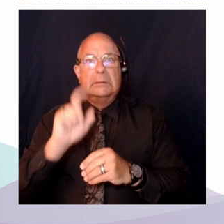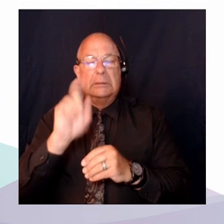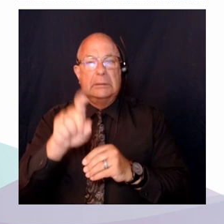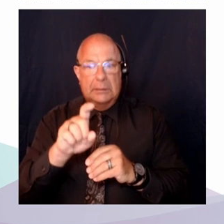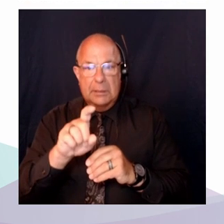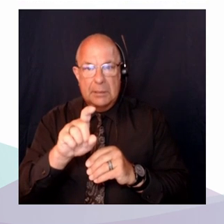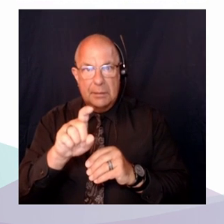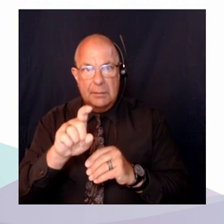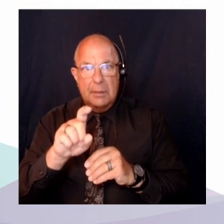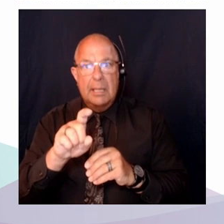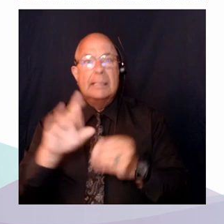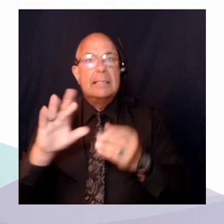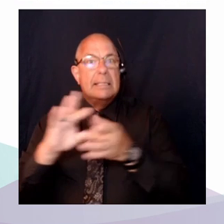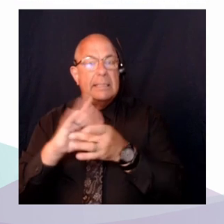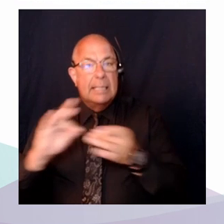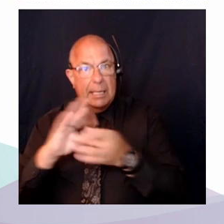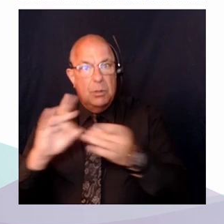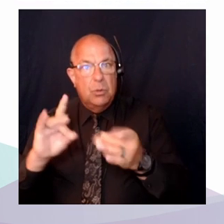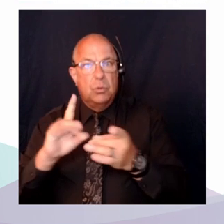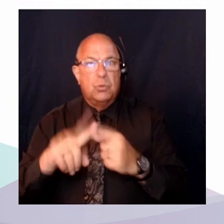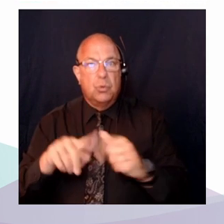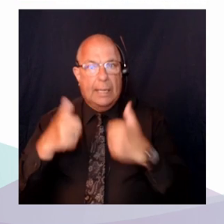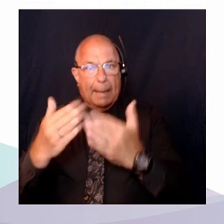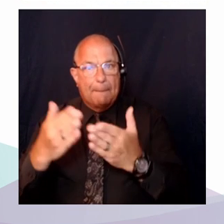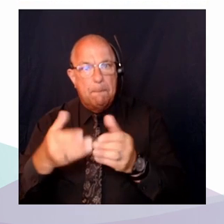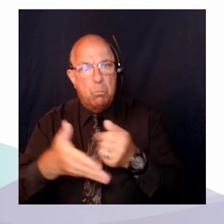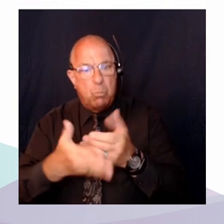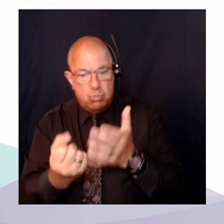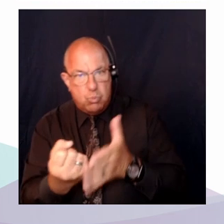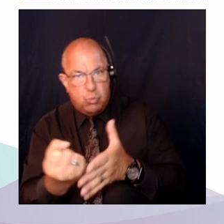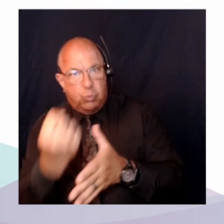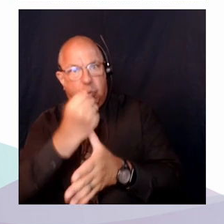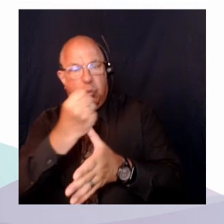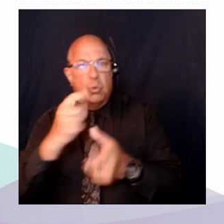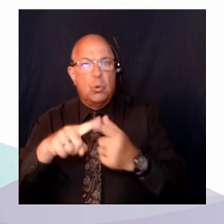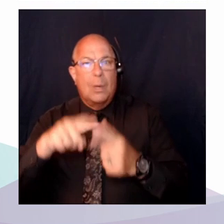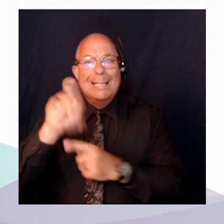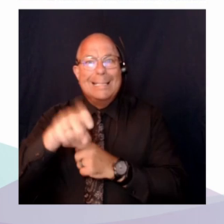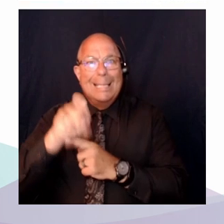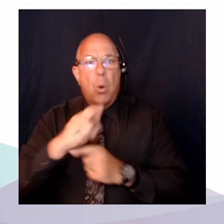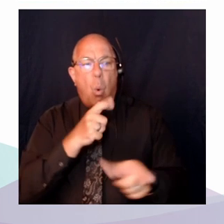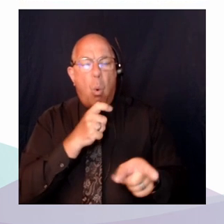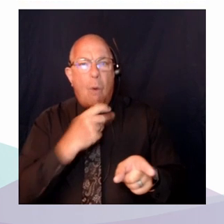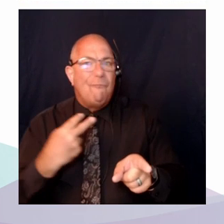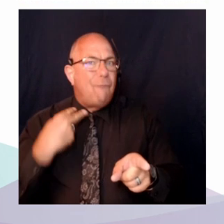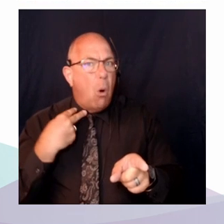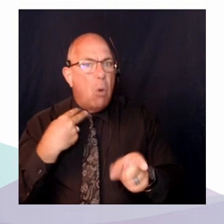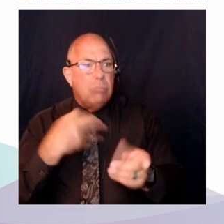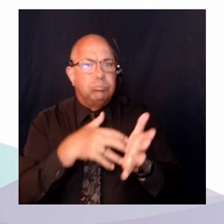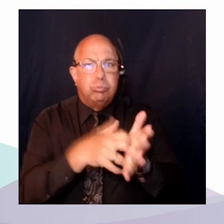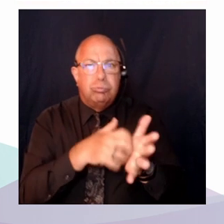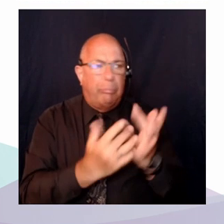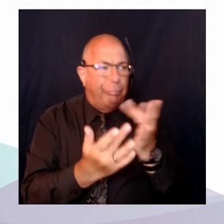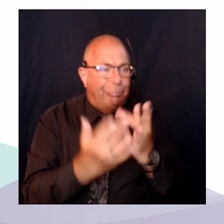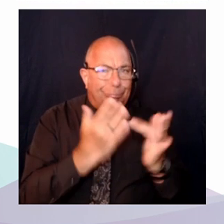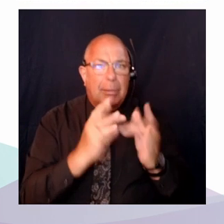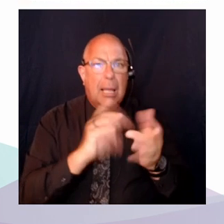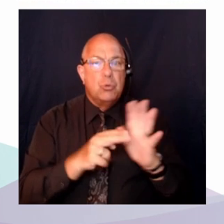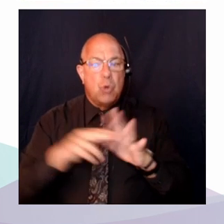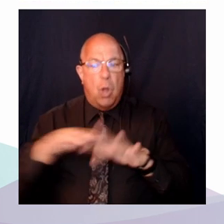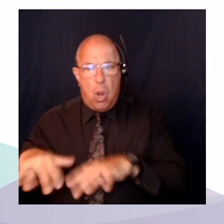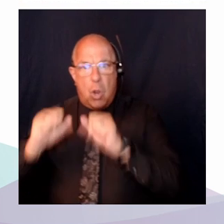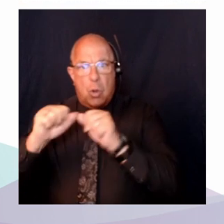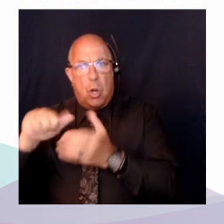aux besoins des personnes les plus vulnérables et aussi d'adapter les mesures qui sont offertes à la population pour